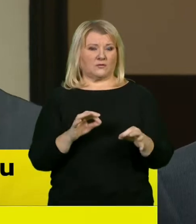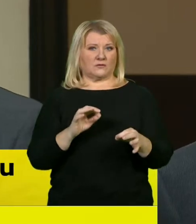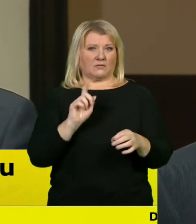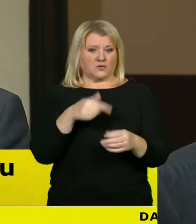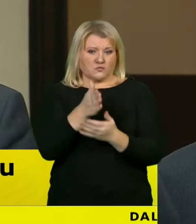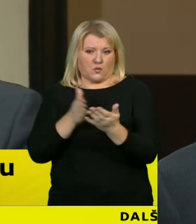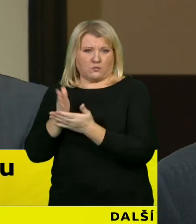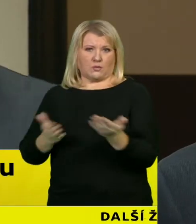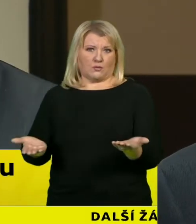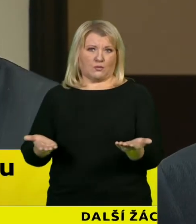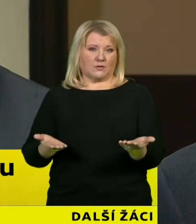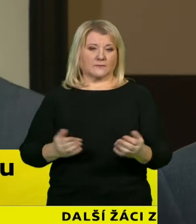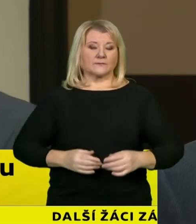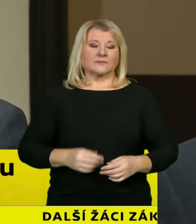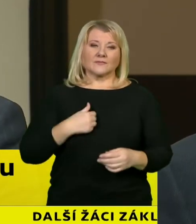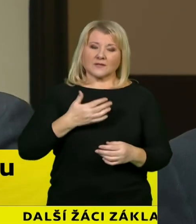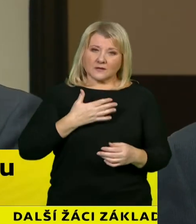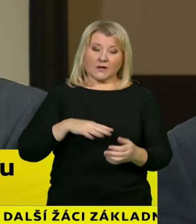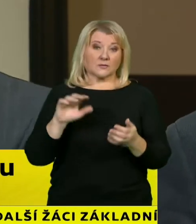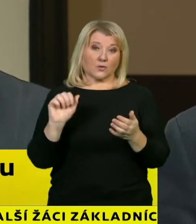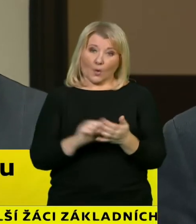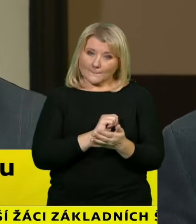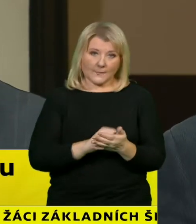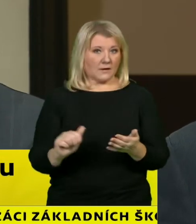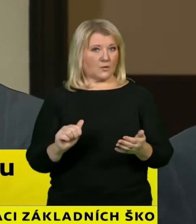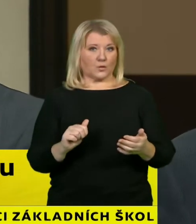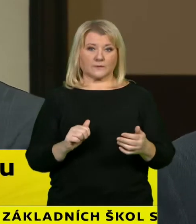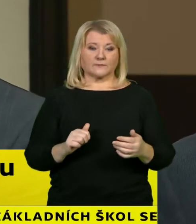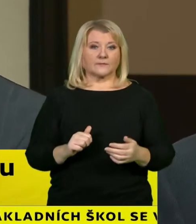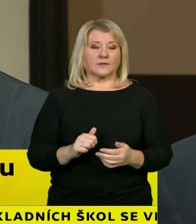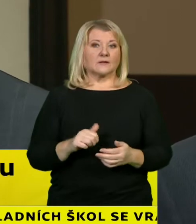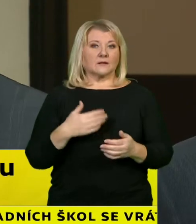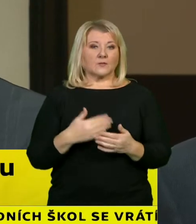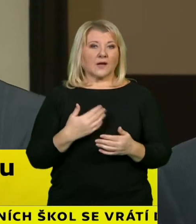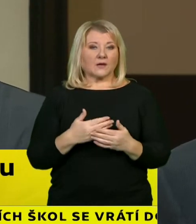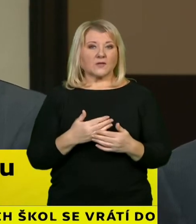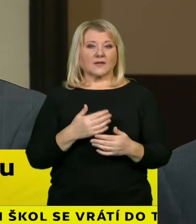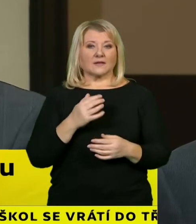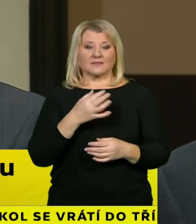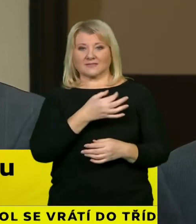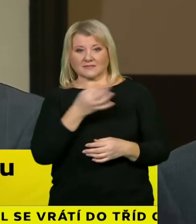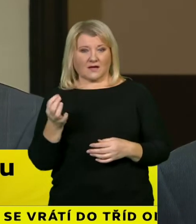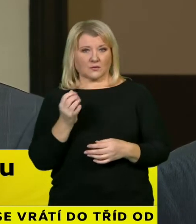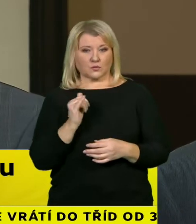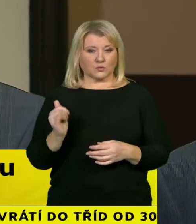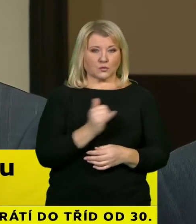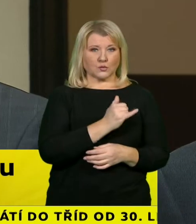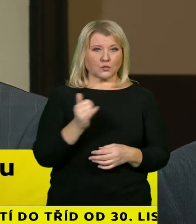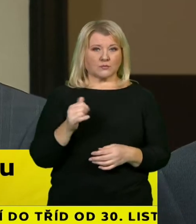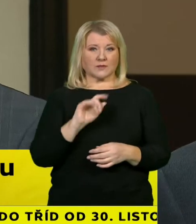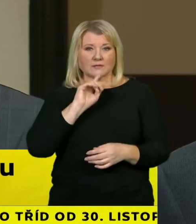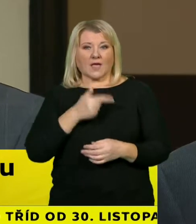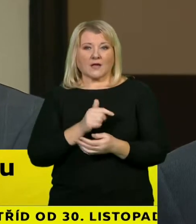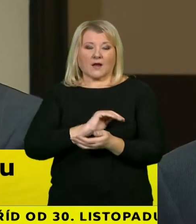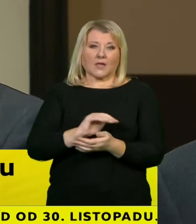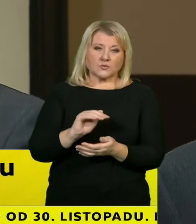Já jsem řekl, a znovu to rád zopakuji, že jsme nad tím, které datum je nejlepší vedli debatu s